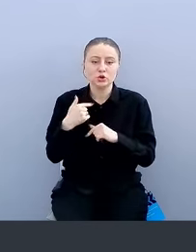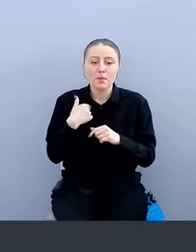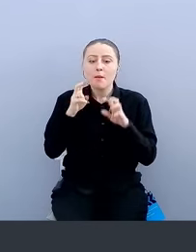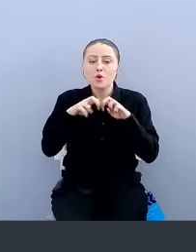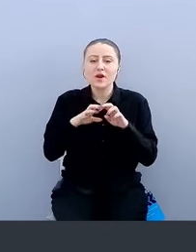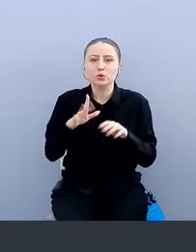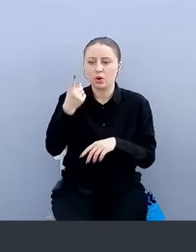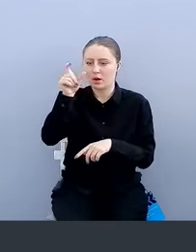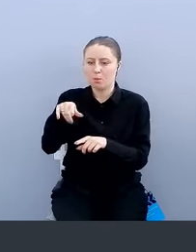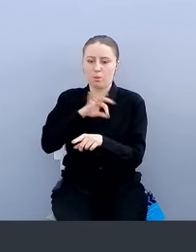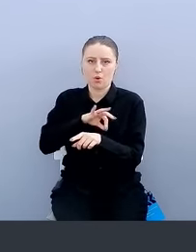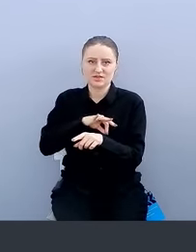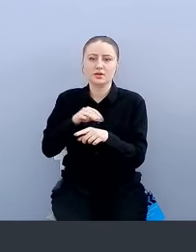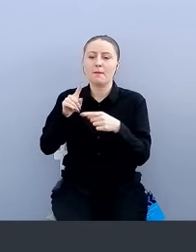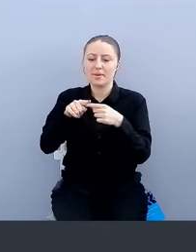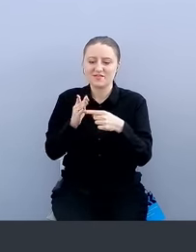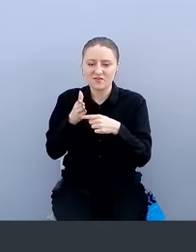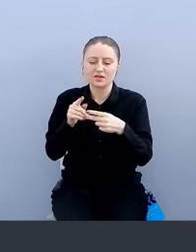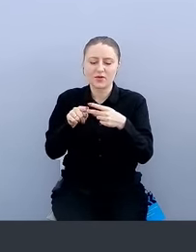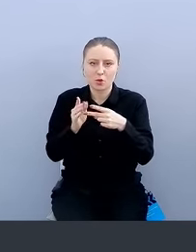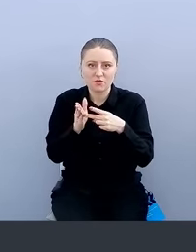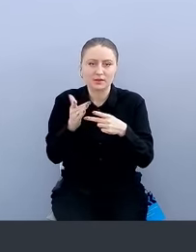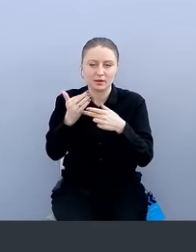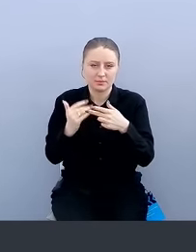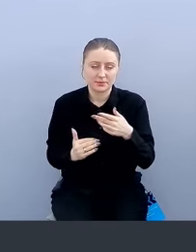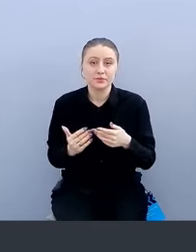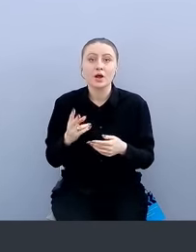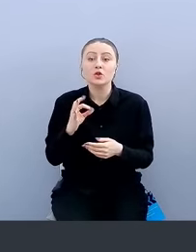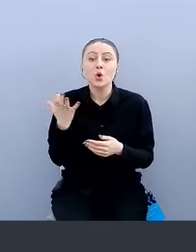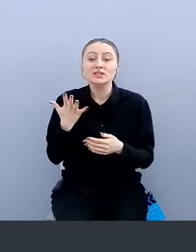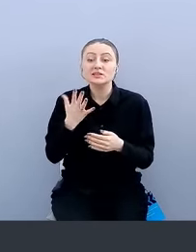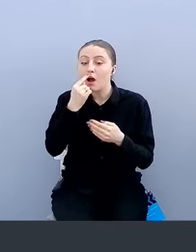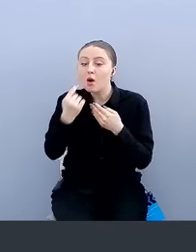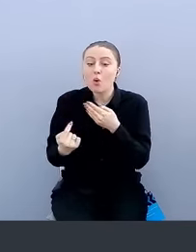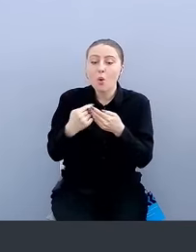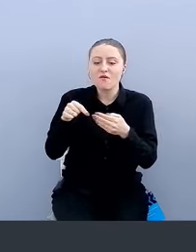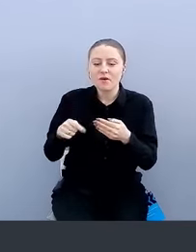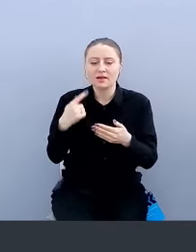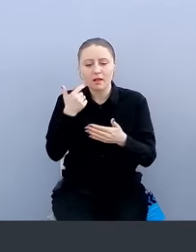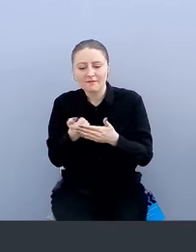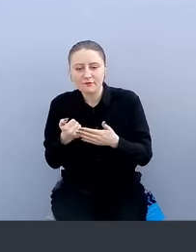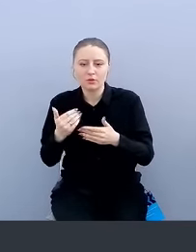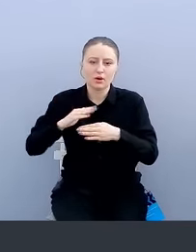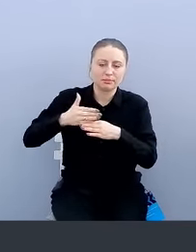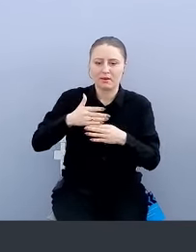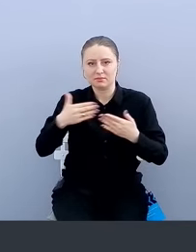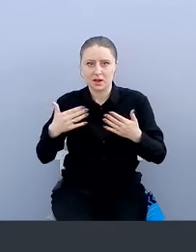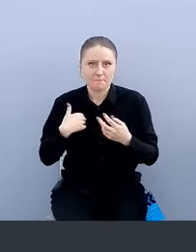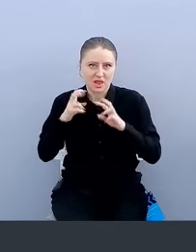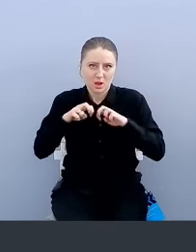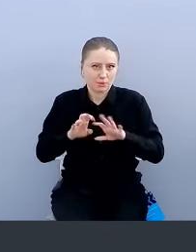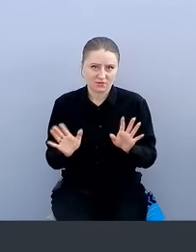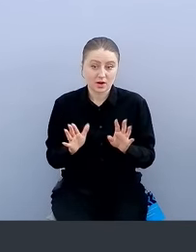только пользователей. Там один фактор, второй и так далее. Но с какого устройства он пришел, мы, в принципе, не знаем и никак не проверяем. А это, собственно,